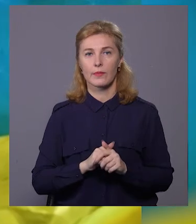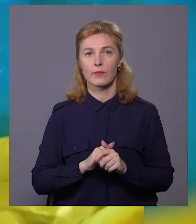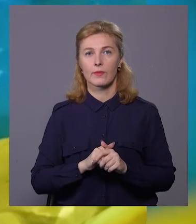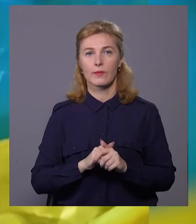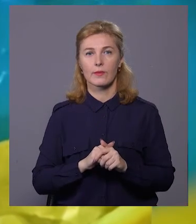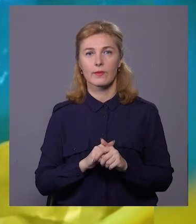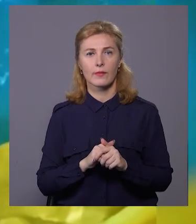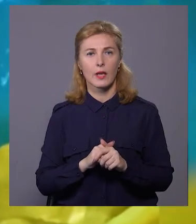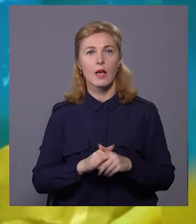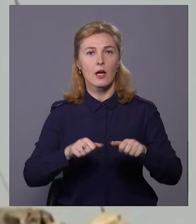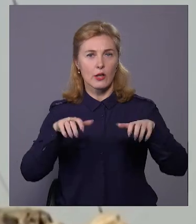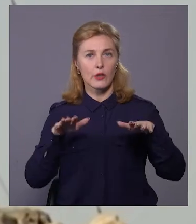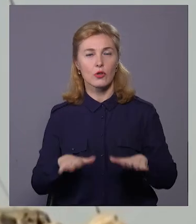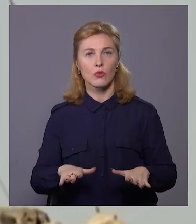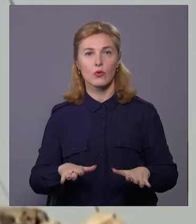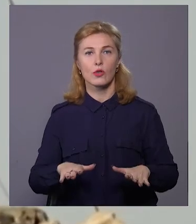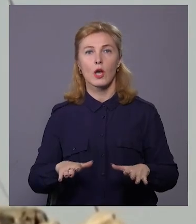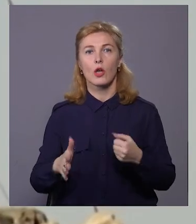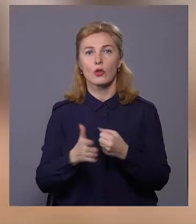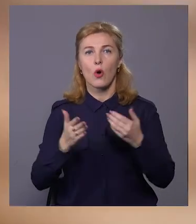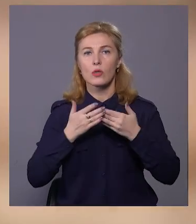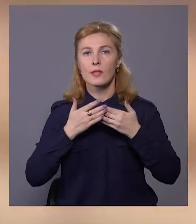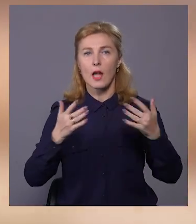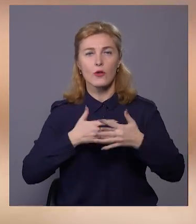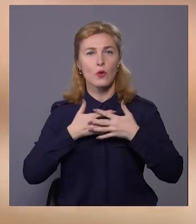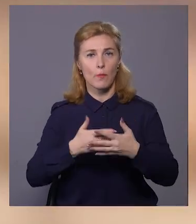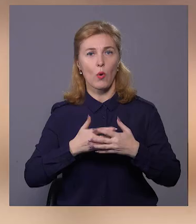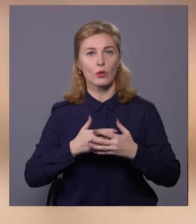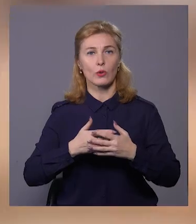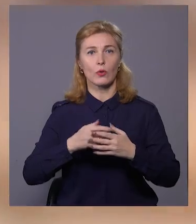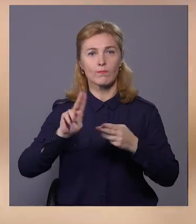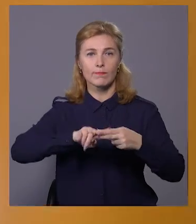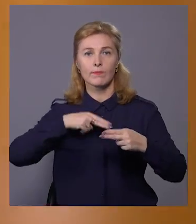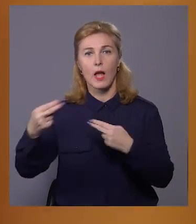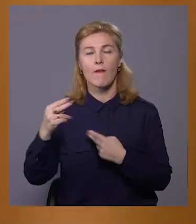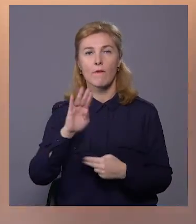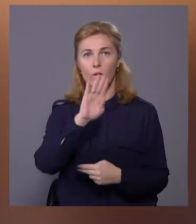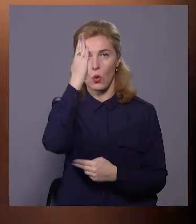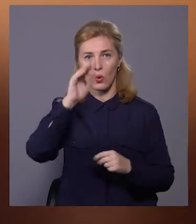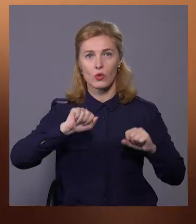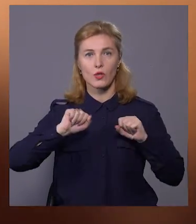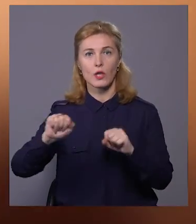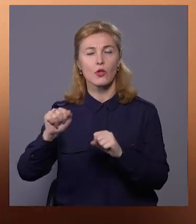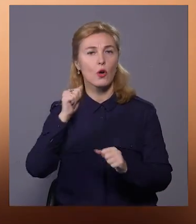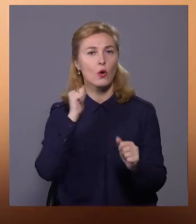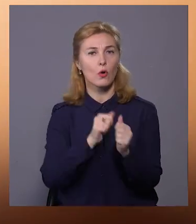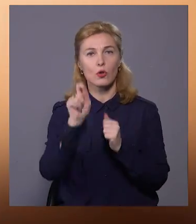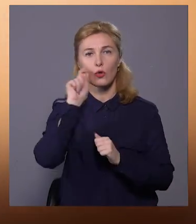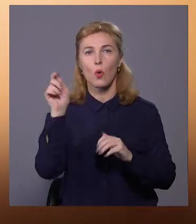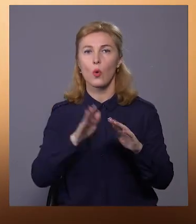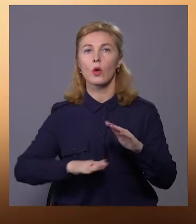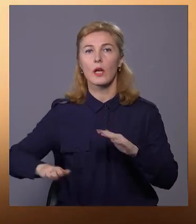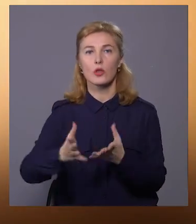впевнені, рішучі, до останнього подиху дають відсіч ворогу, захищаючи кожну українську